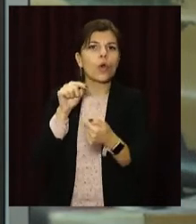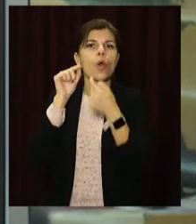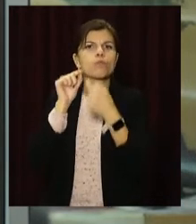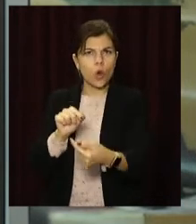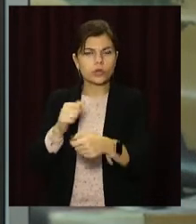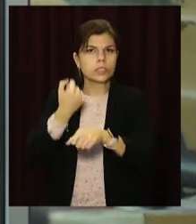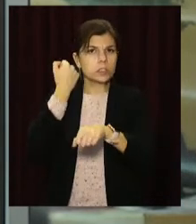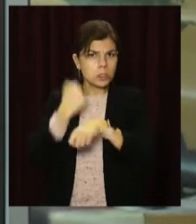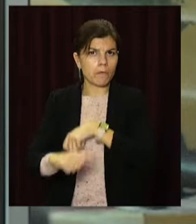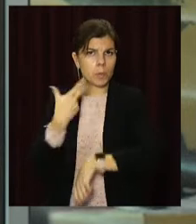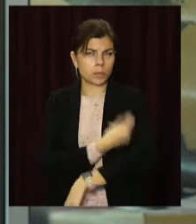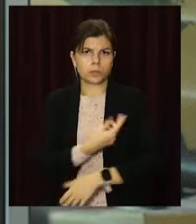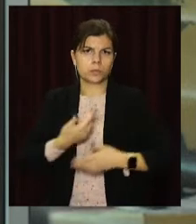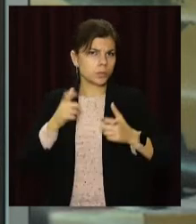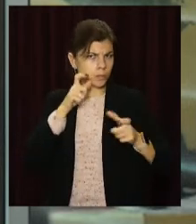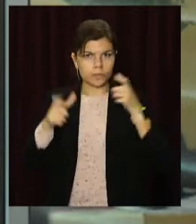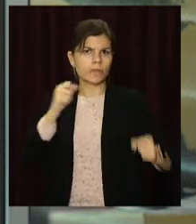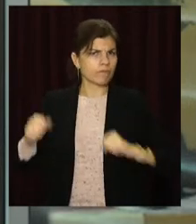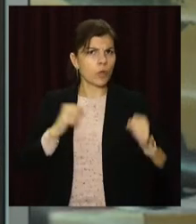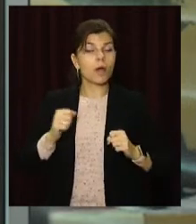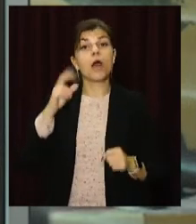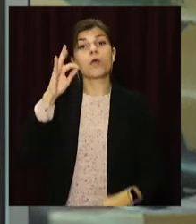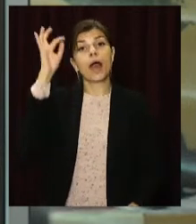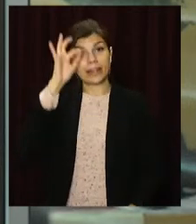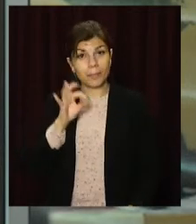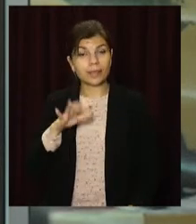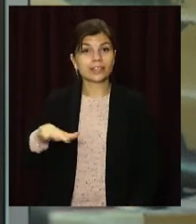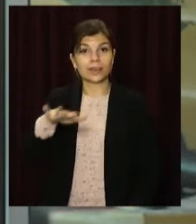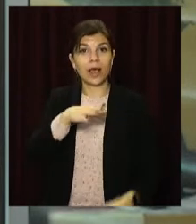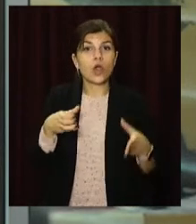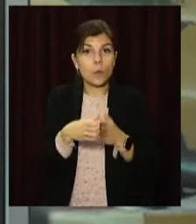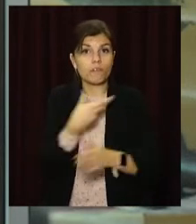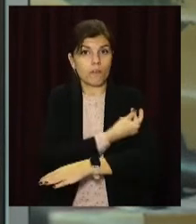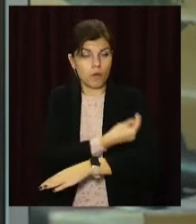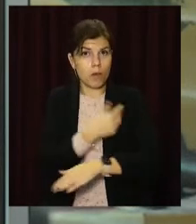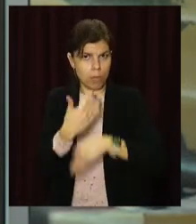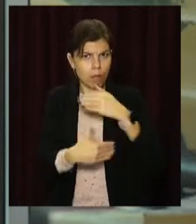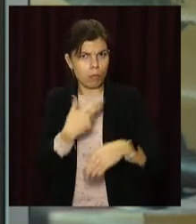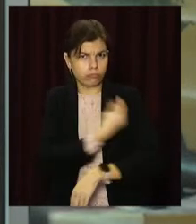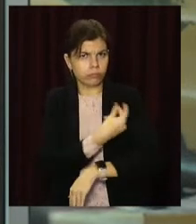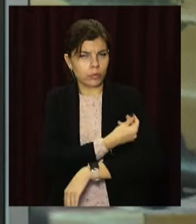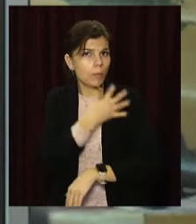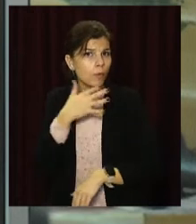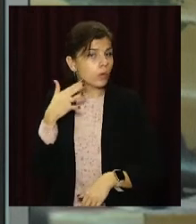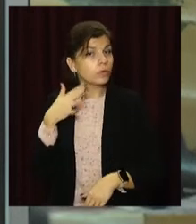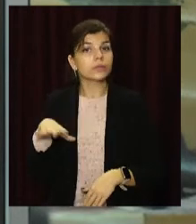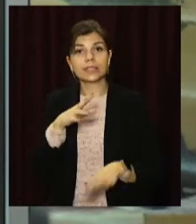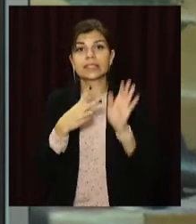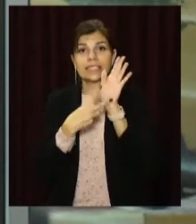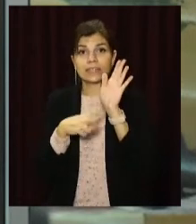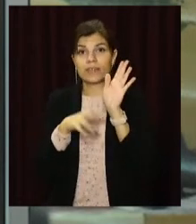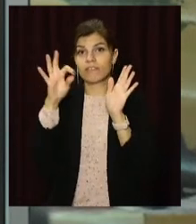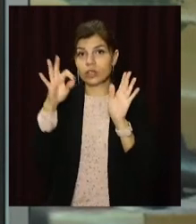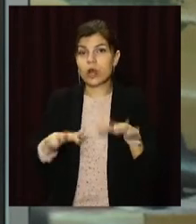примусової вакцинації. Натомість у Німеччині вакцинальна кампанія активно просувається. Наразі імунізовані 70